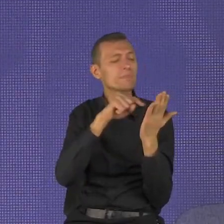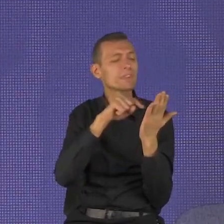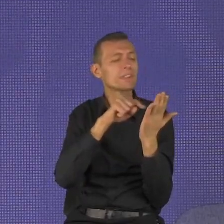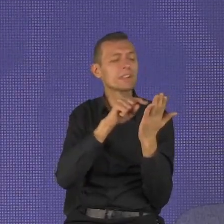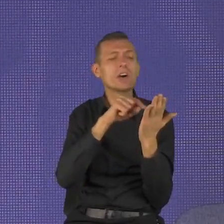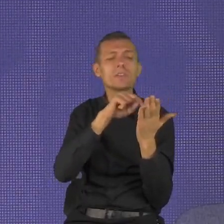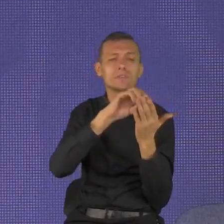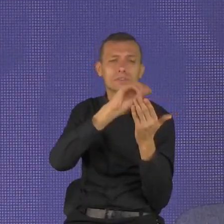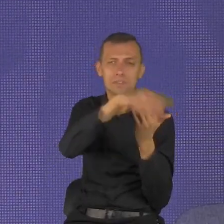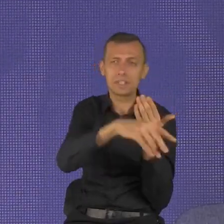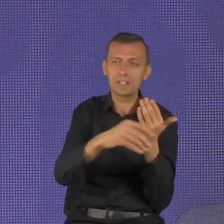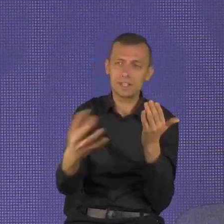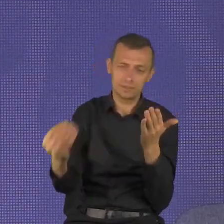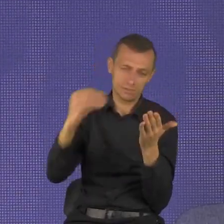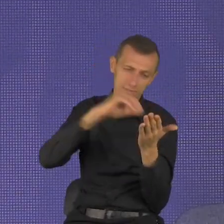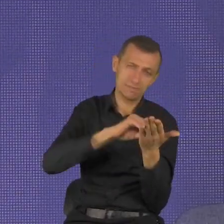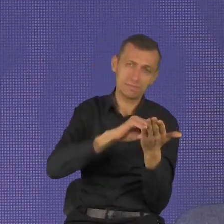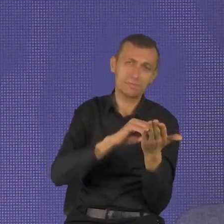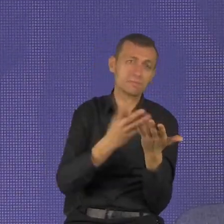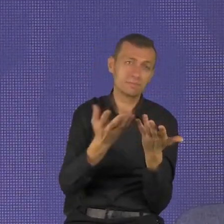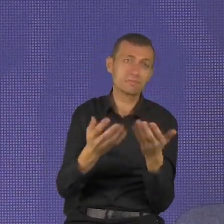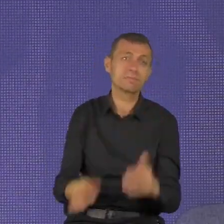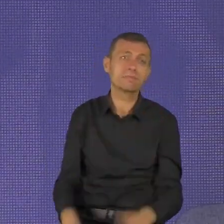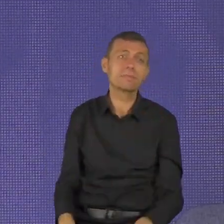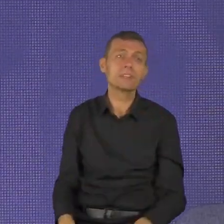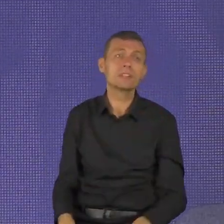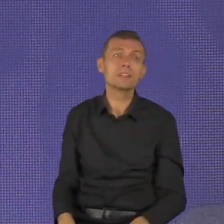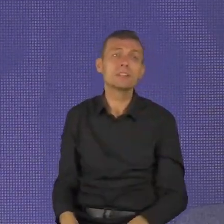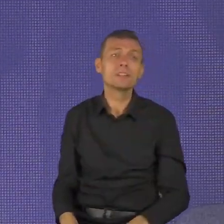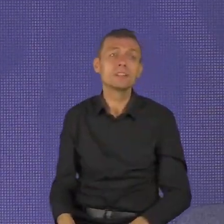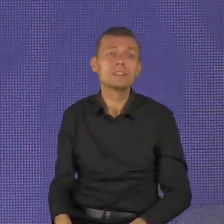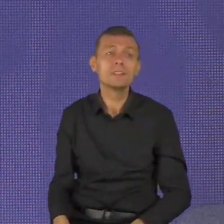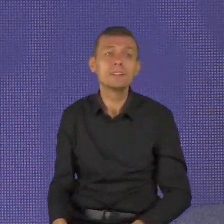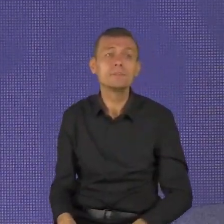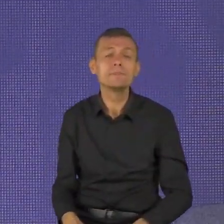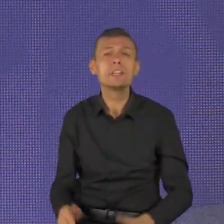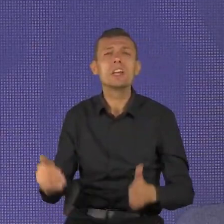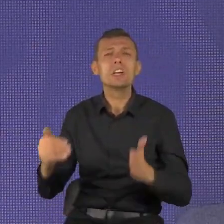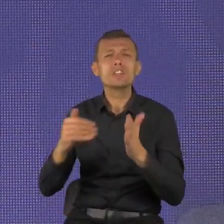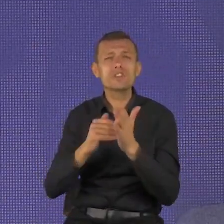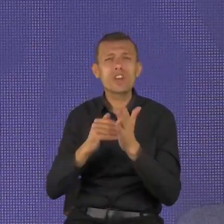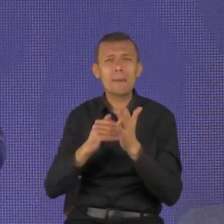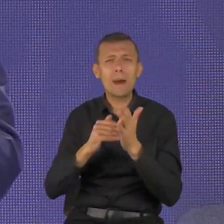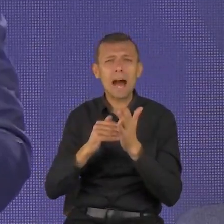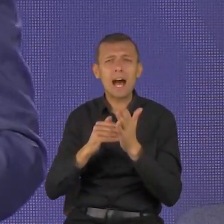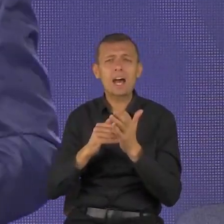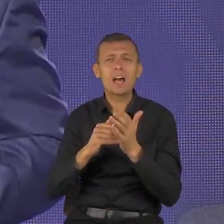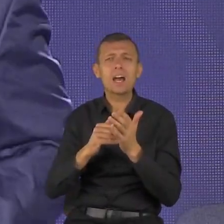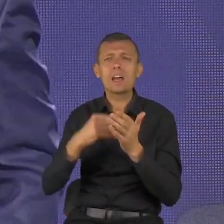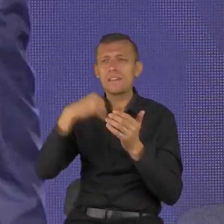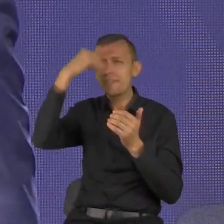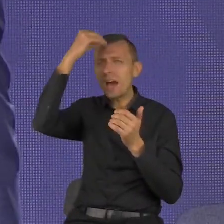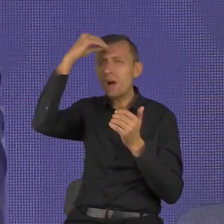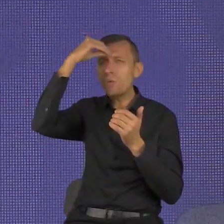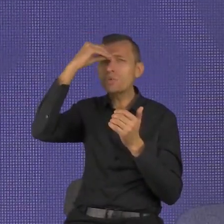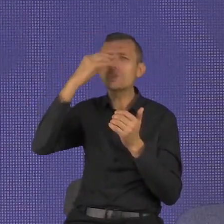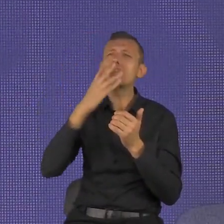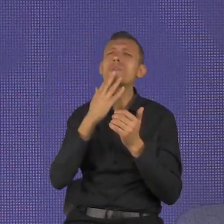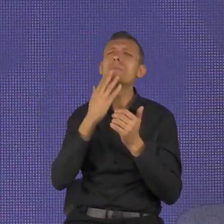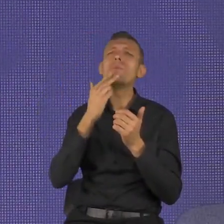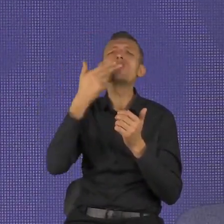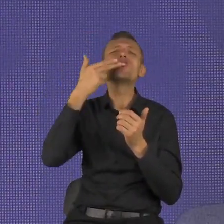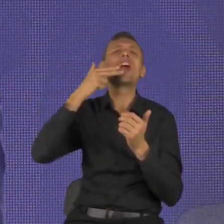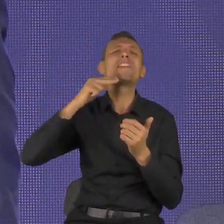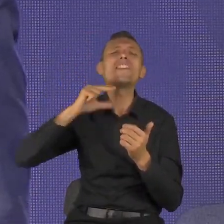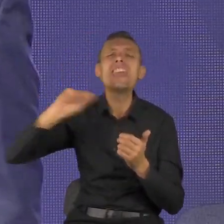Naucz się mówić nie. Bez poczucia winy. Naucz się mówić nie. Jeśli chcesz przystopować, bo